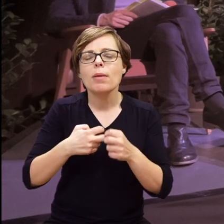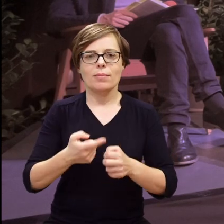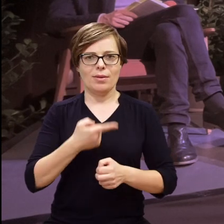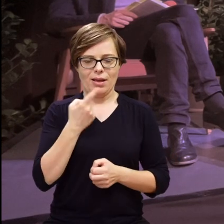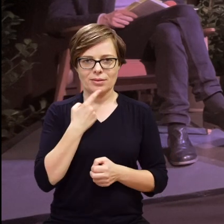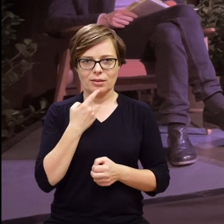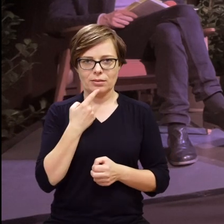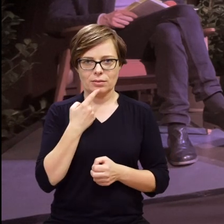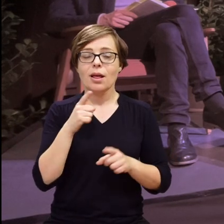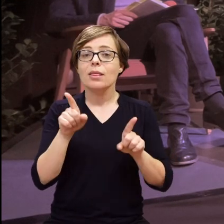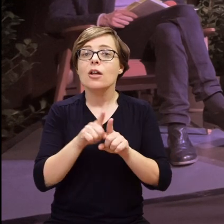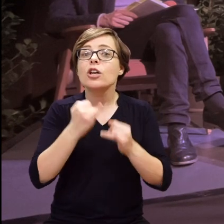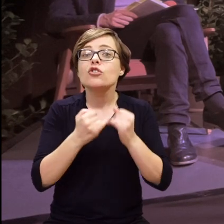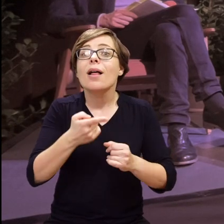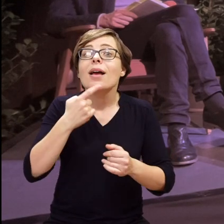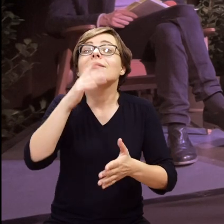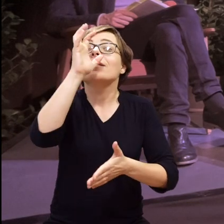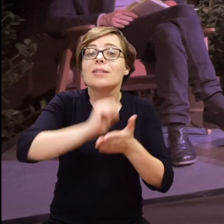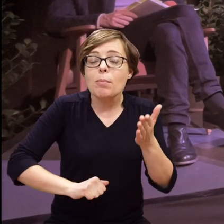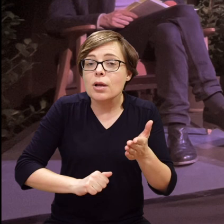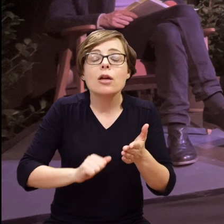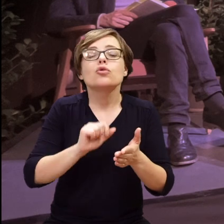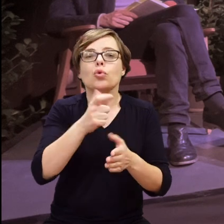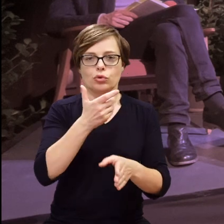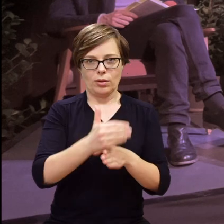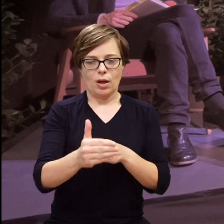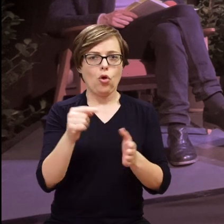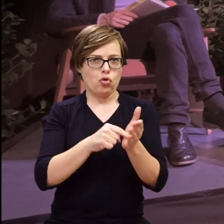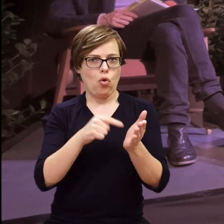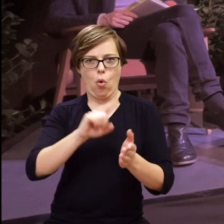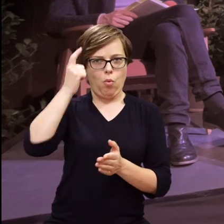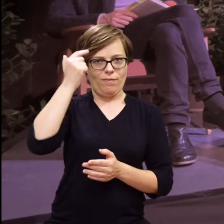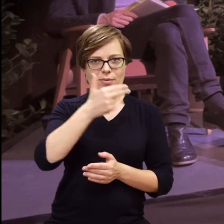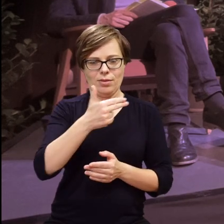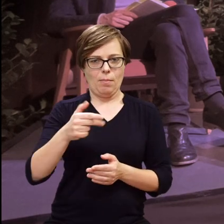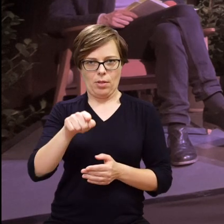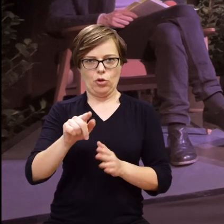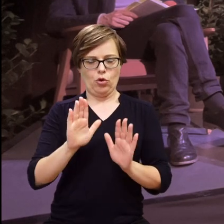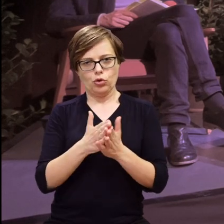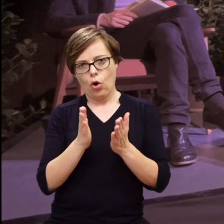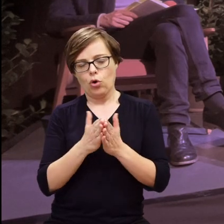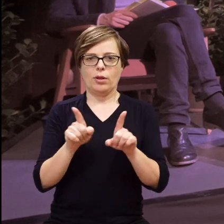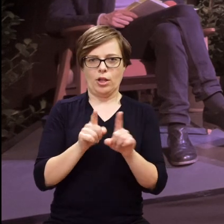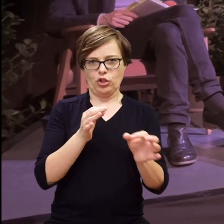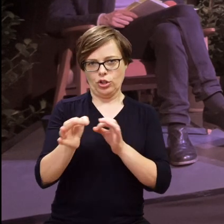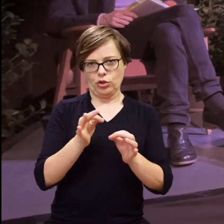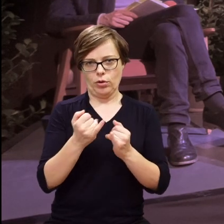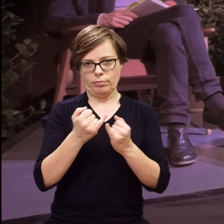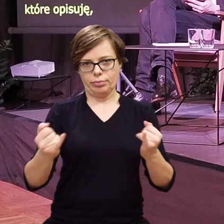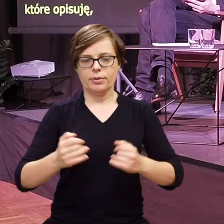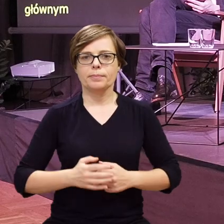wszystkich tych historii jest właśnie język. I co się dzieje, jeśli zapiera się komuś język?